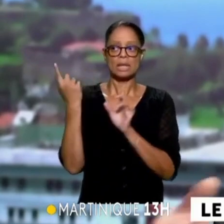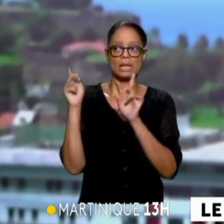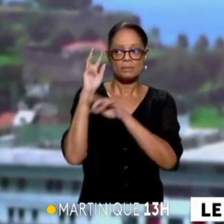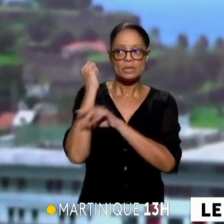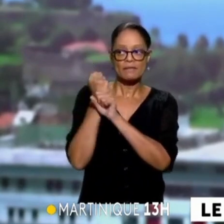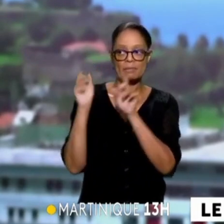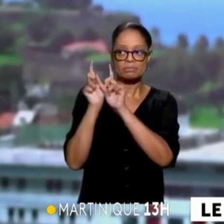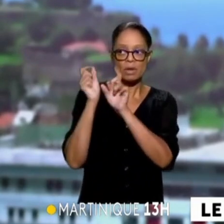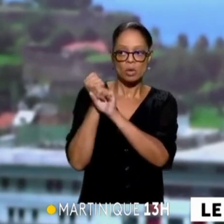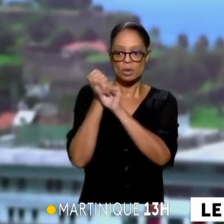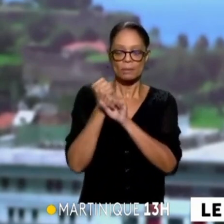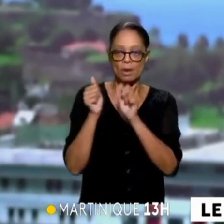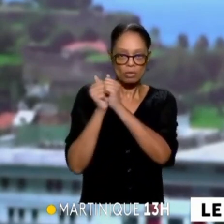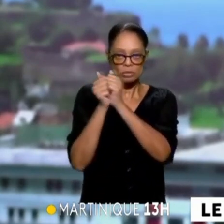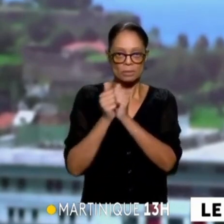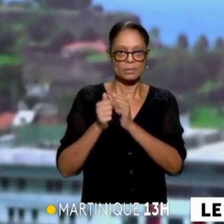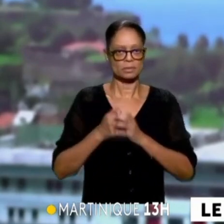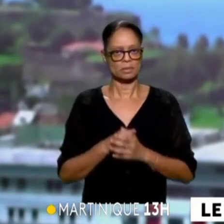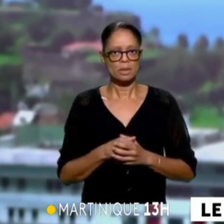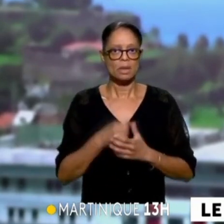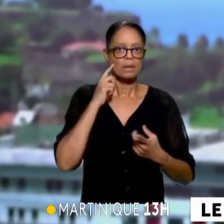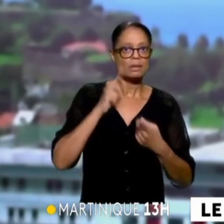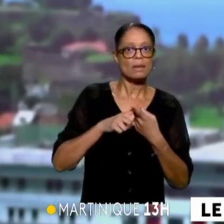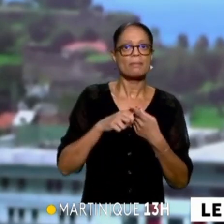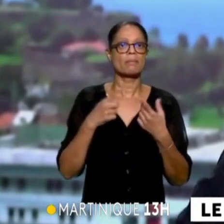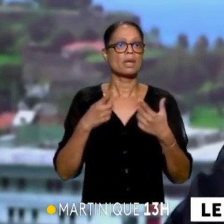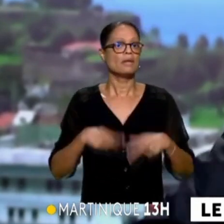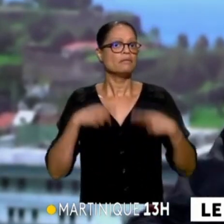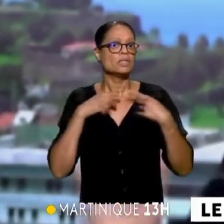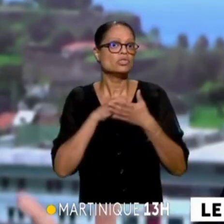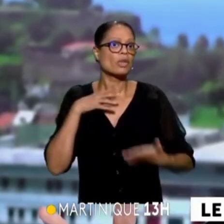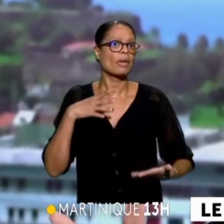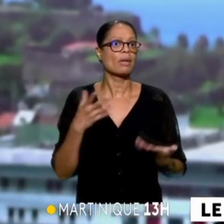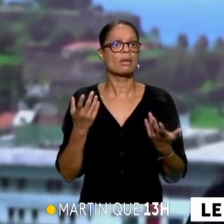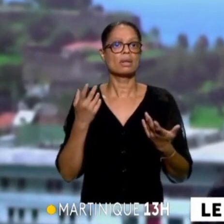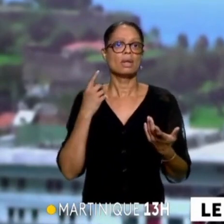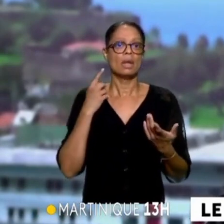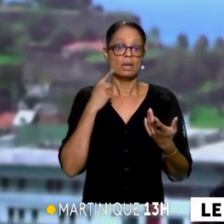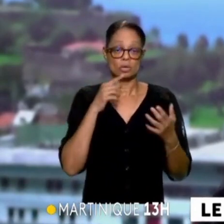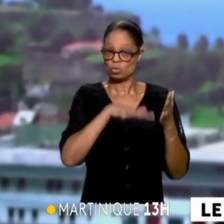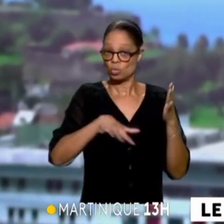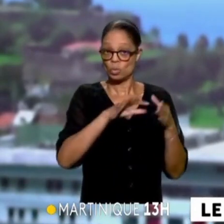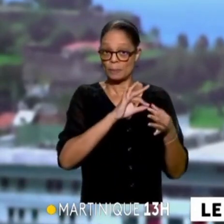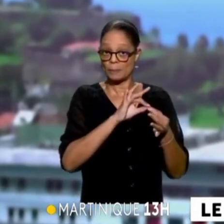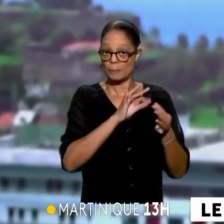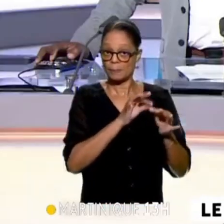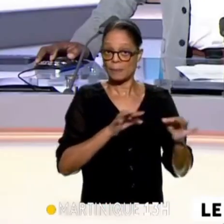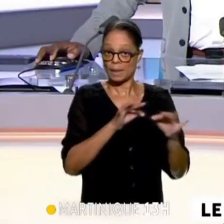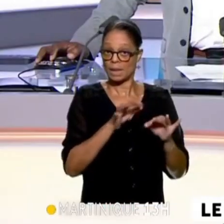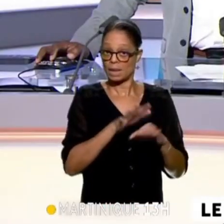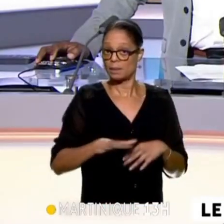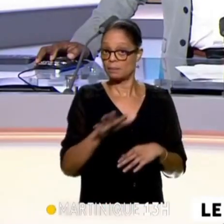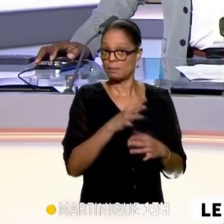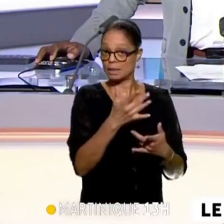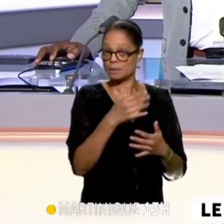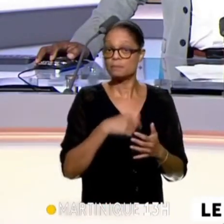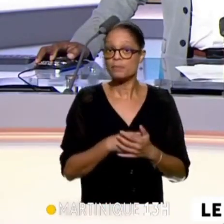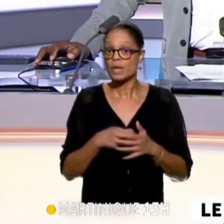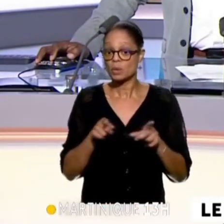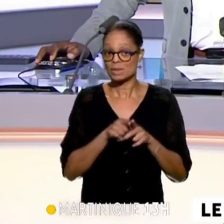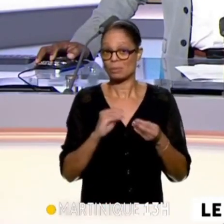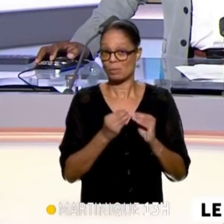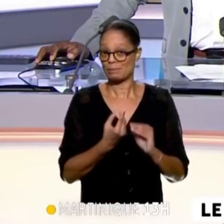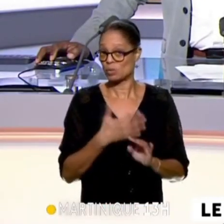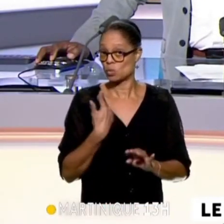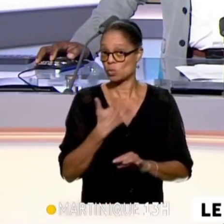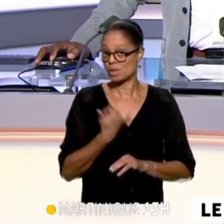? Nous avons travaillé ensemble sur les problématiques de la vie chère qui frappe bien évidemment l'ensemble du pays, mais qui est une problématique accrue ici, on